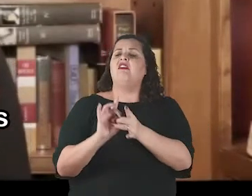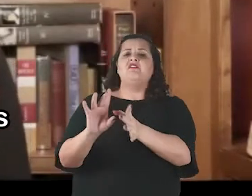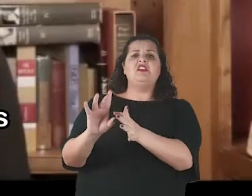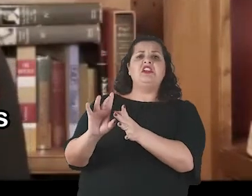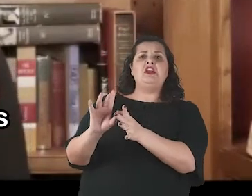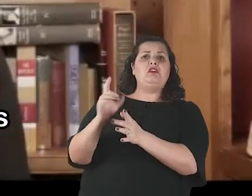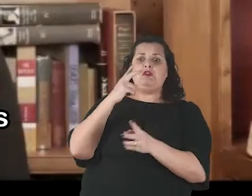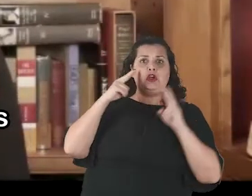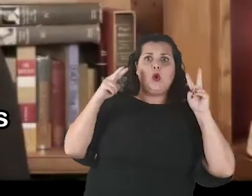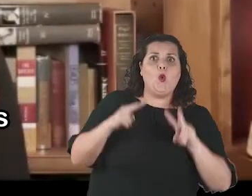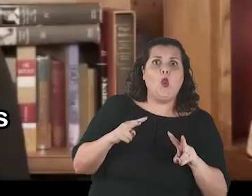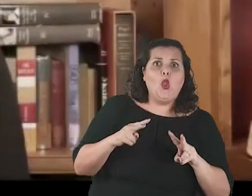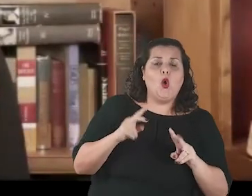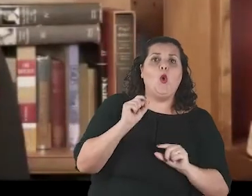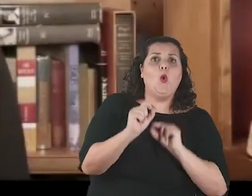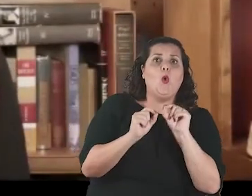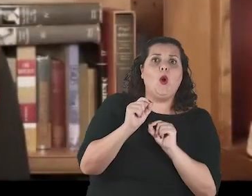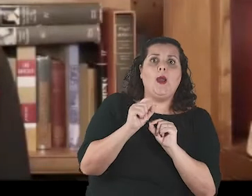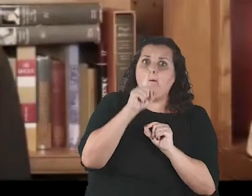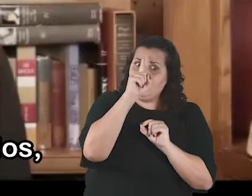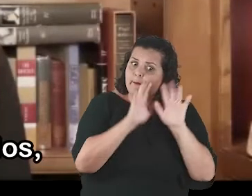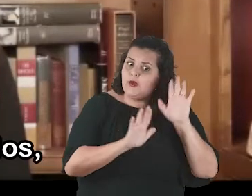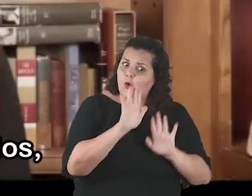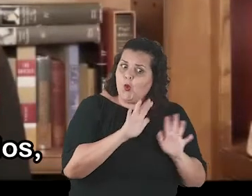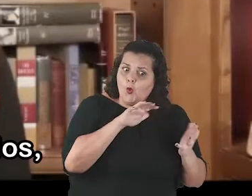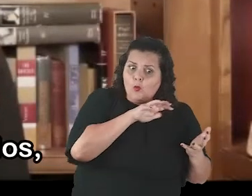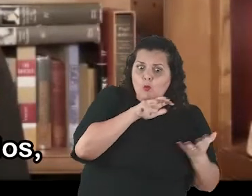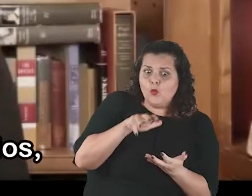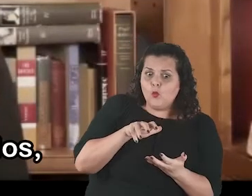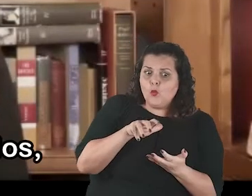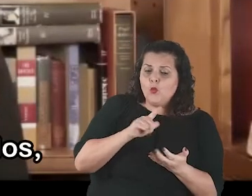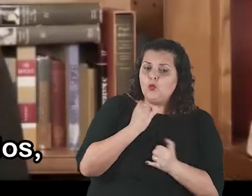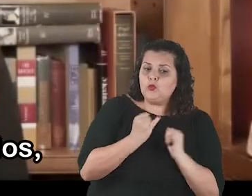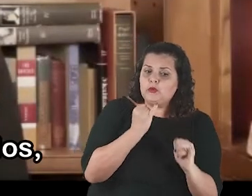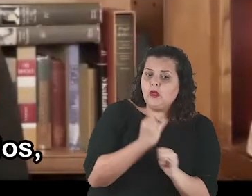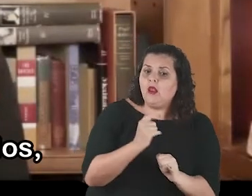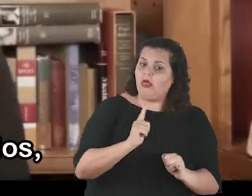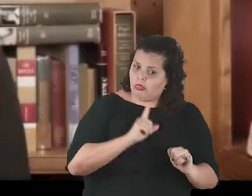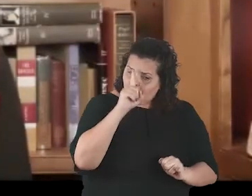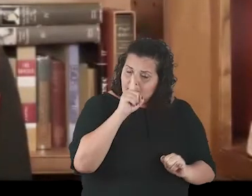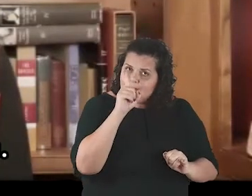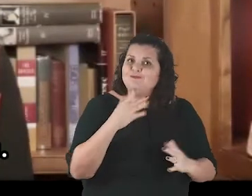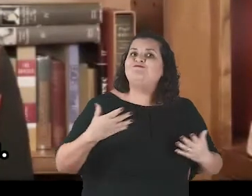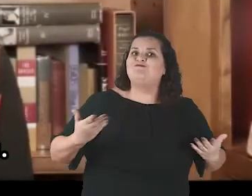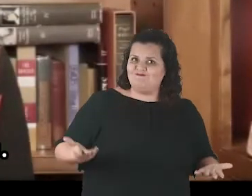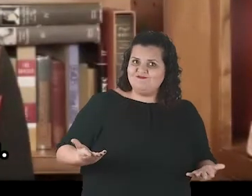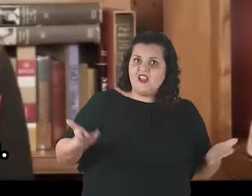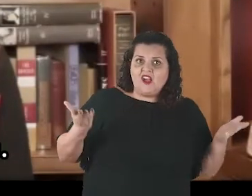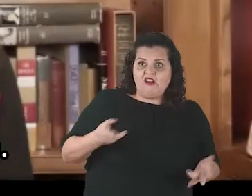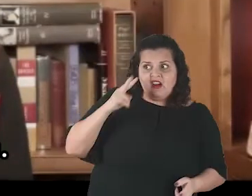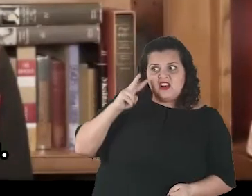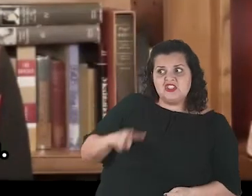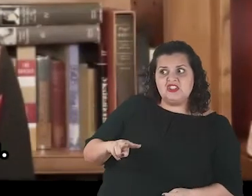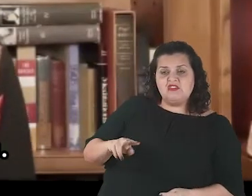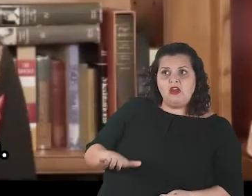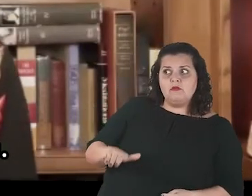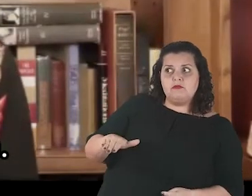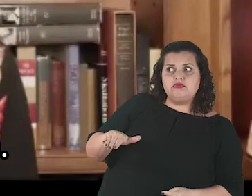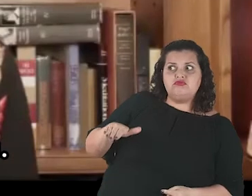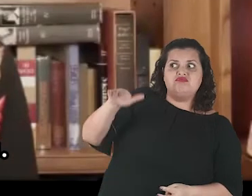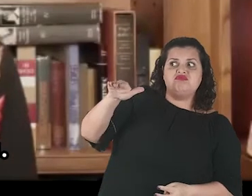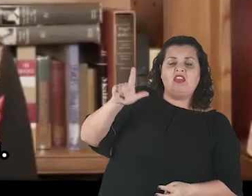into the digital coal mine and they have shown us the results, what has ennobled them